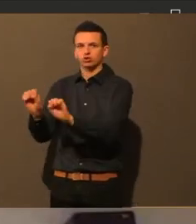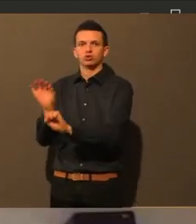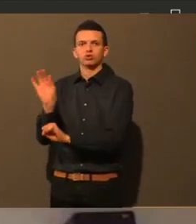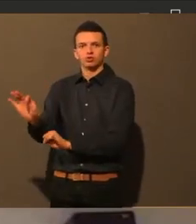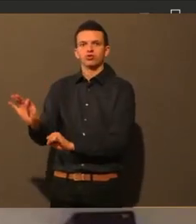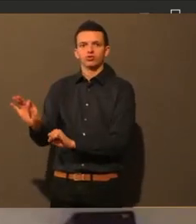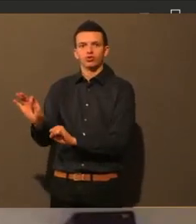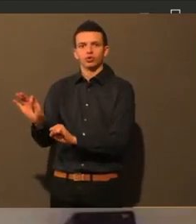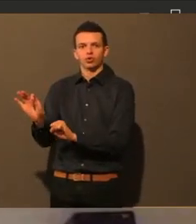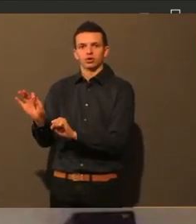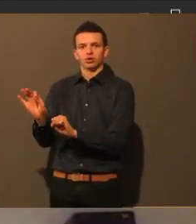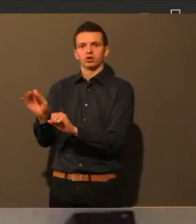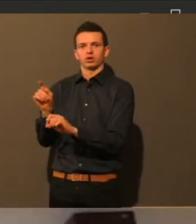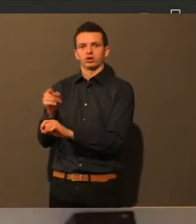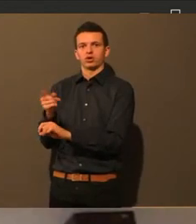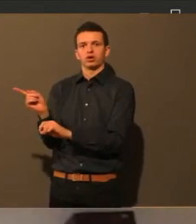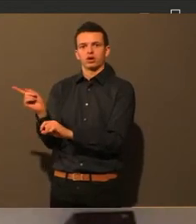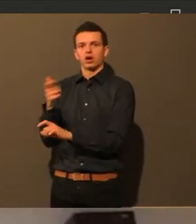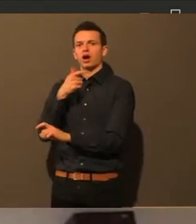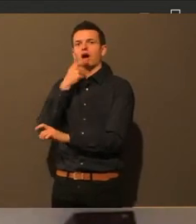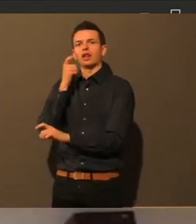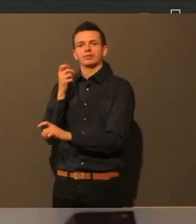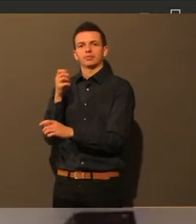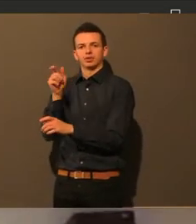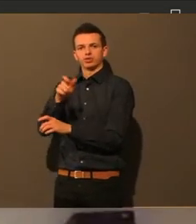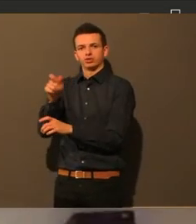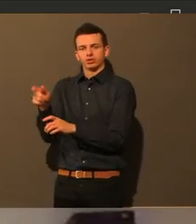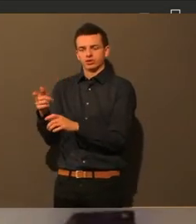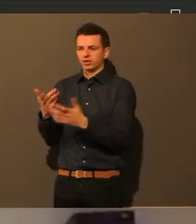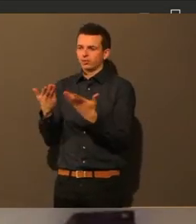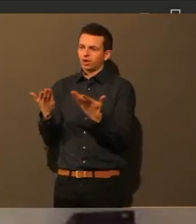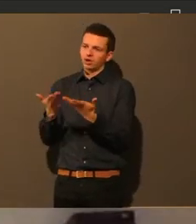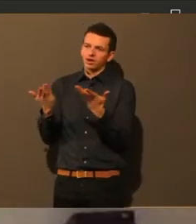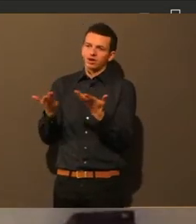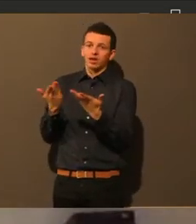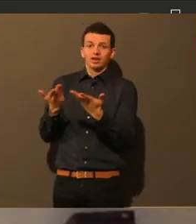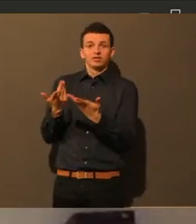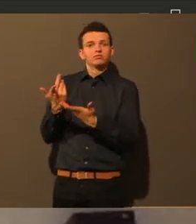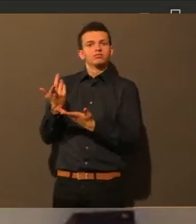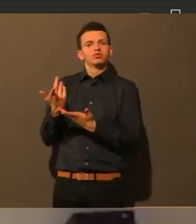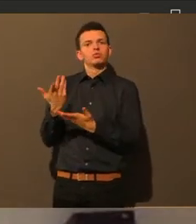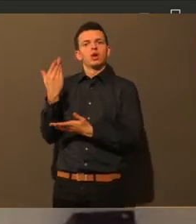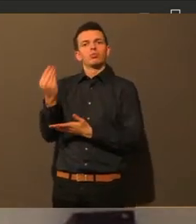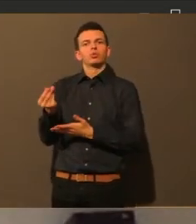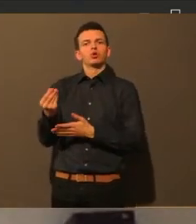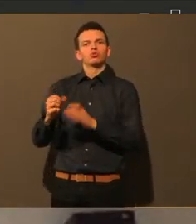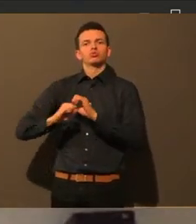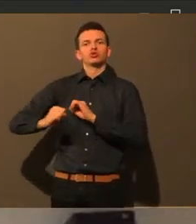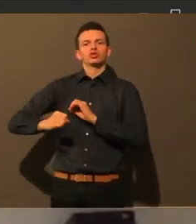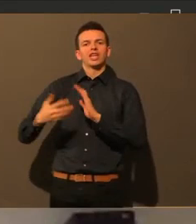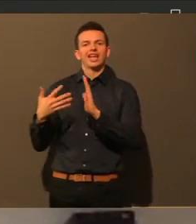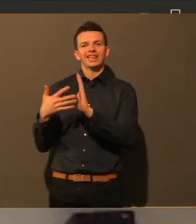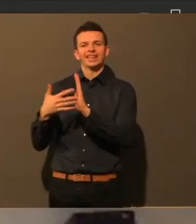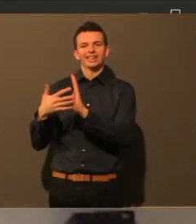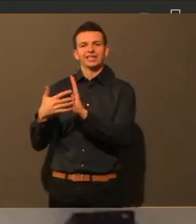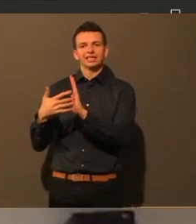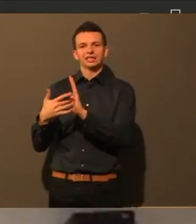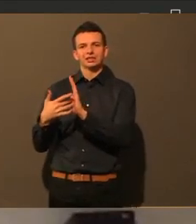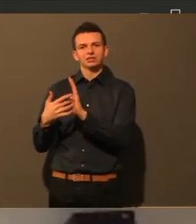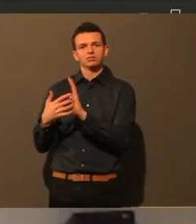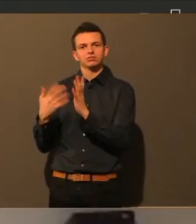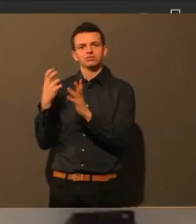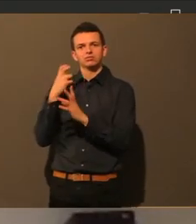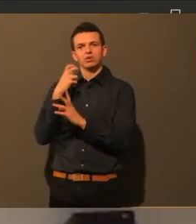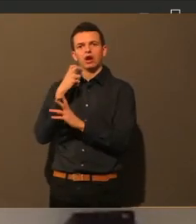müssen die selber durchführen für den Besucher. Wozu die kaum in der Lage sind, auch noch diese Arbeit zu leisten, weil sowieso